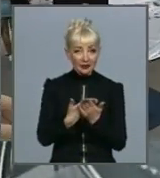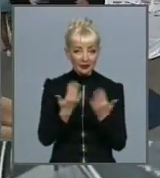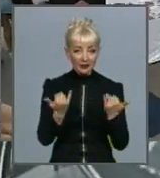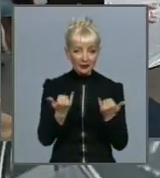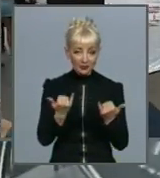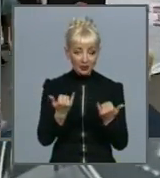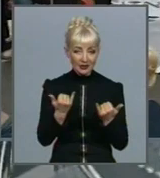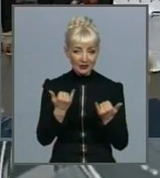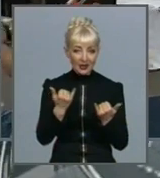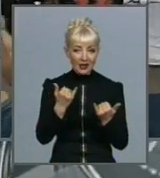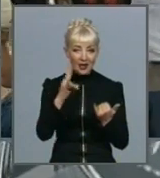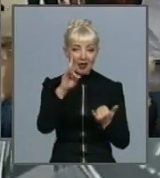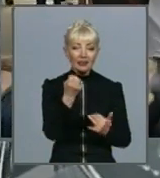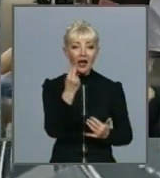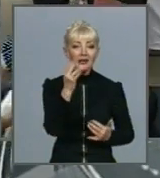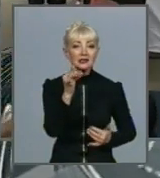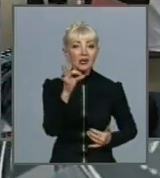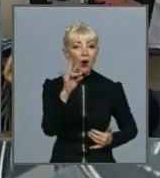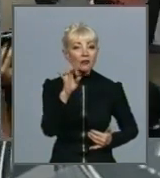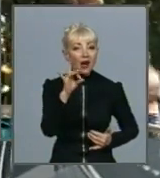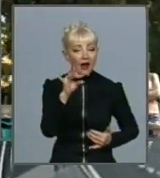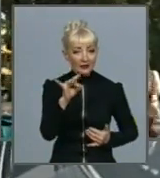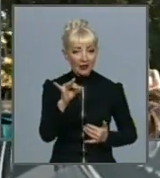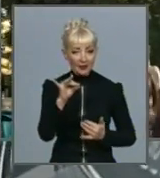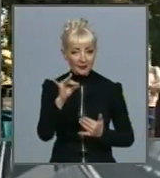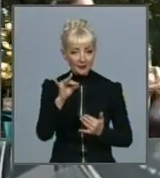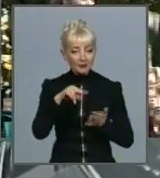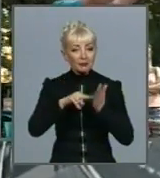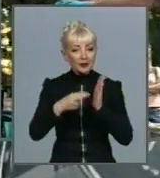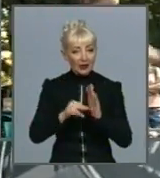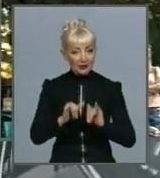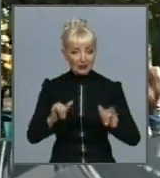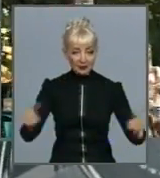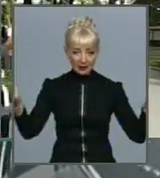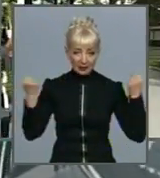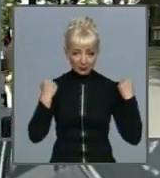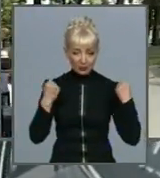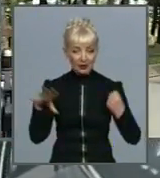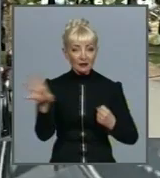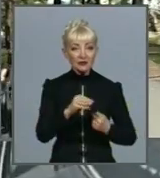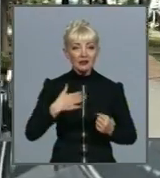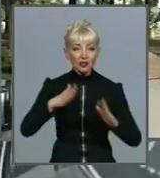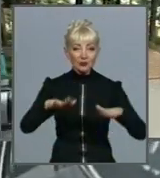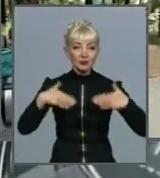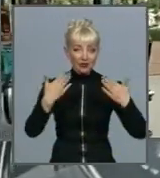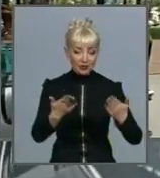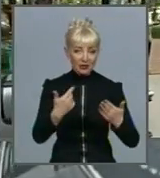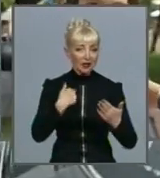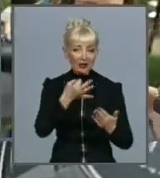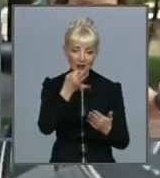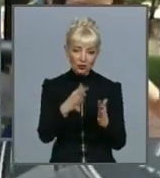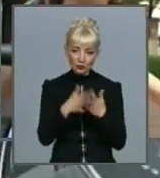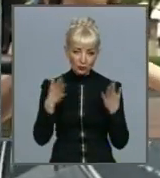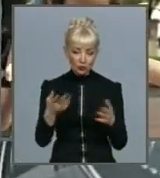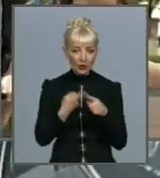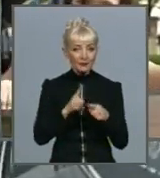спорту. Майже всі наші пропозиції, і навіть, я скажу, більше модель, яка використовується